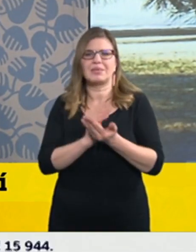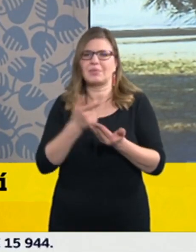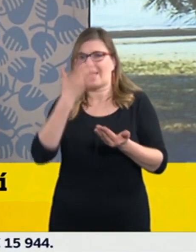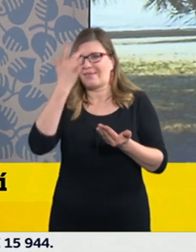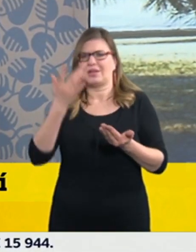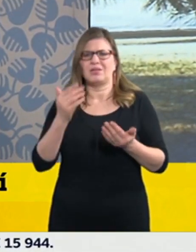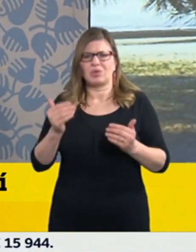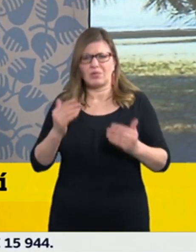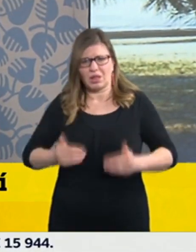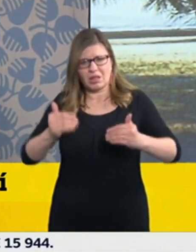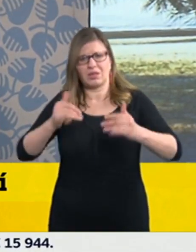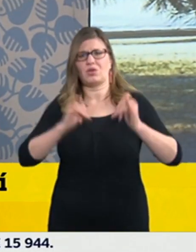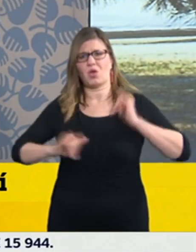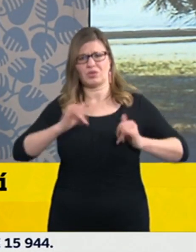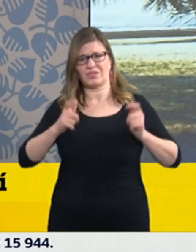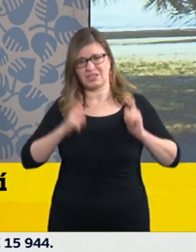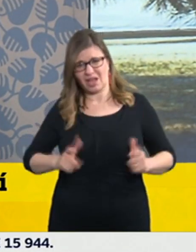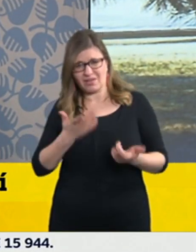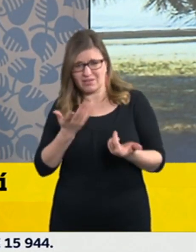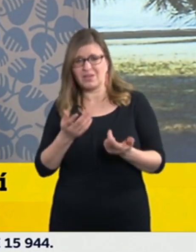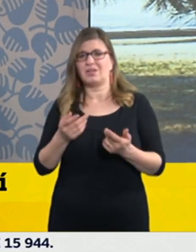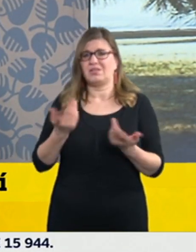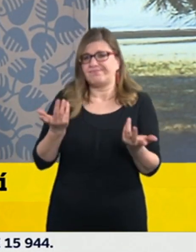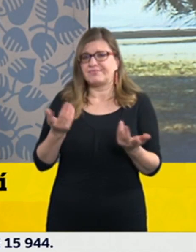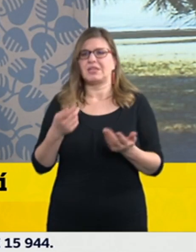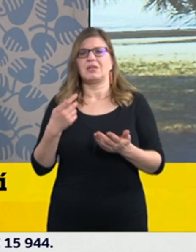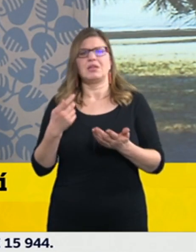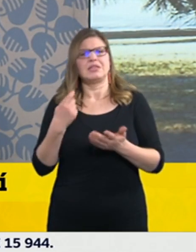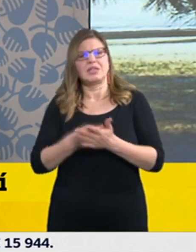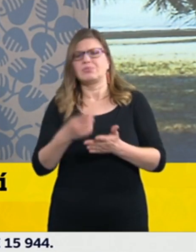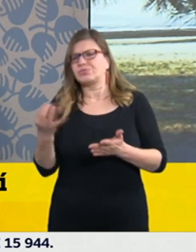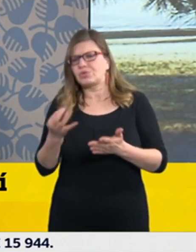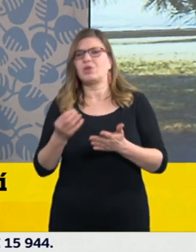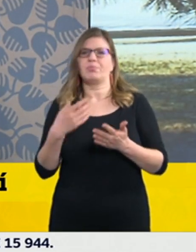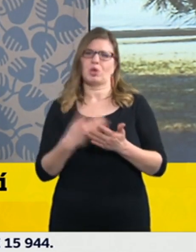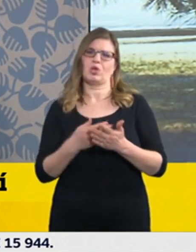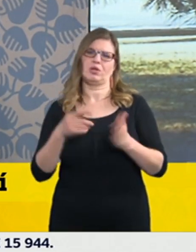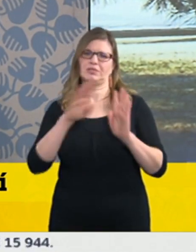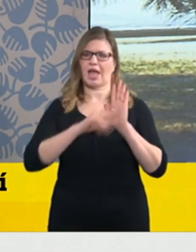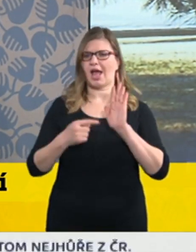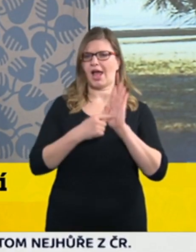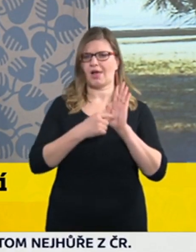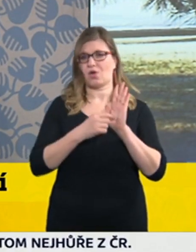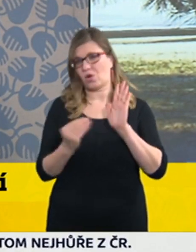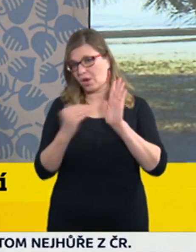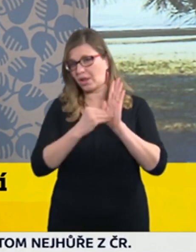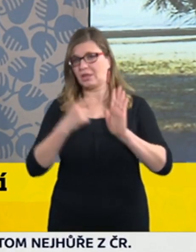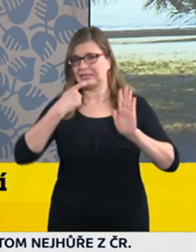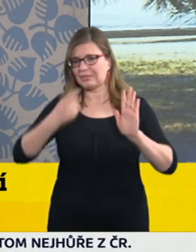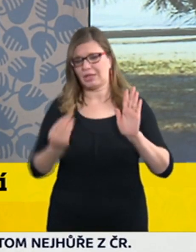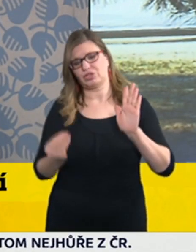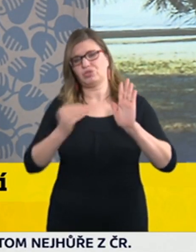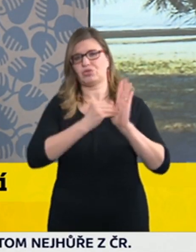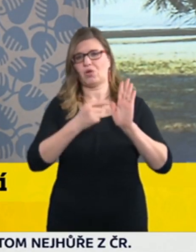pracujeme na legislativních úpravách a spolupracujeme nad tím nebo diskutujeme to i s ostatními